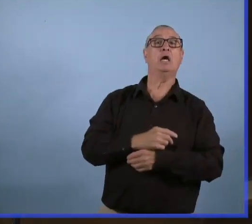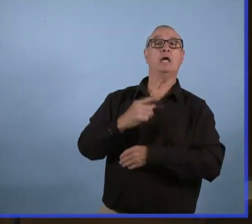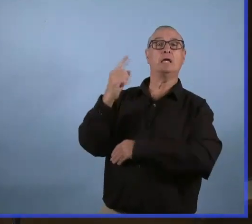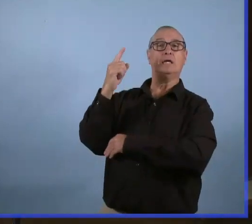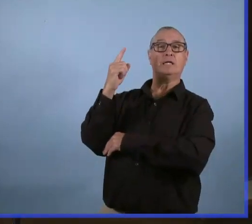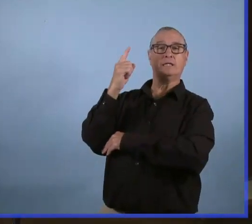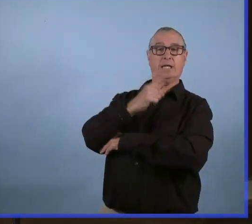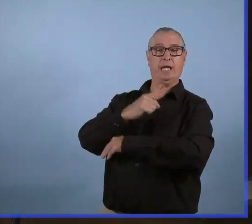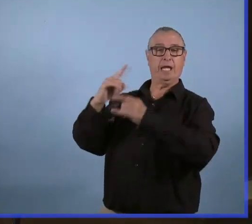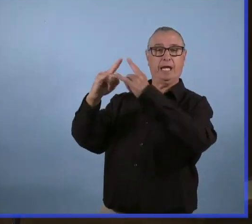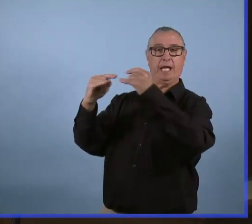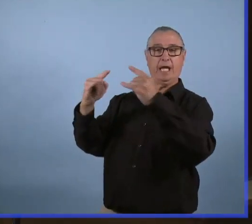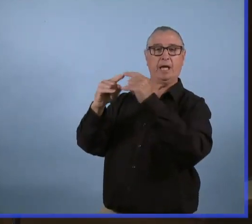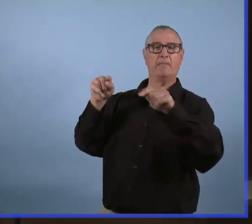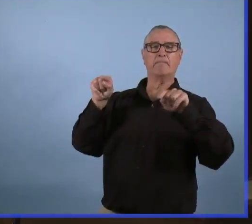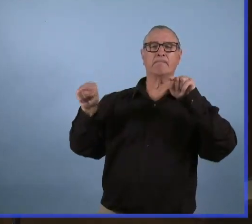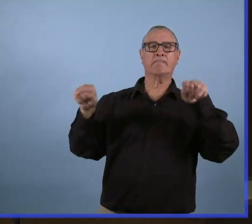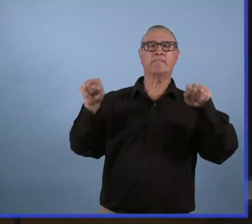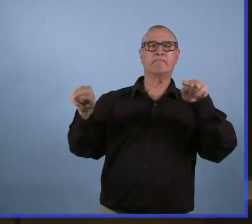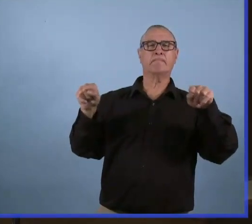jour et les garderies